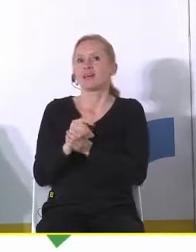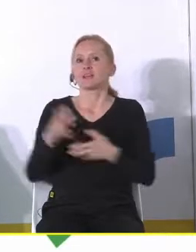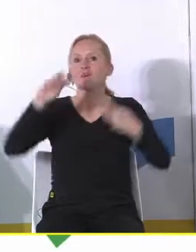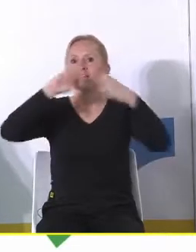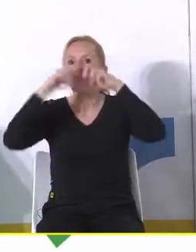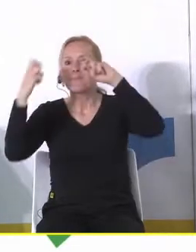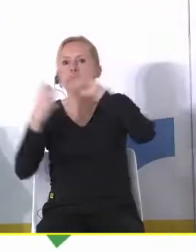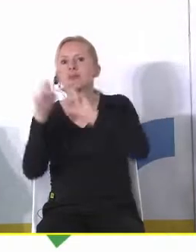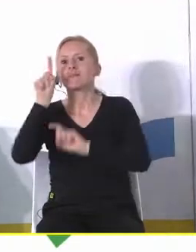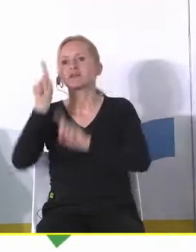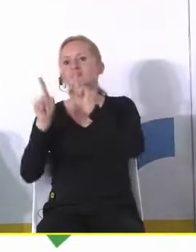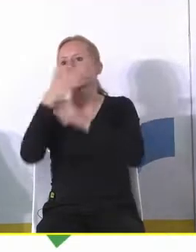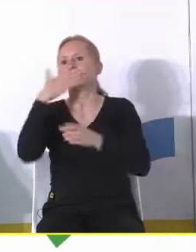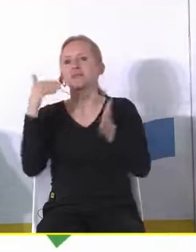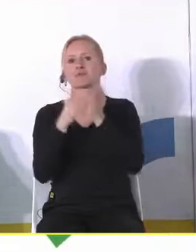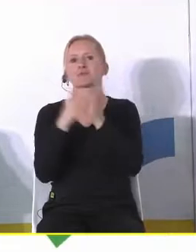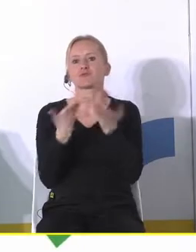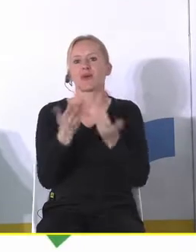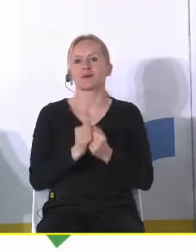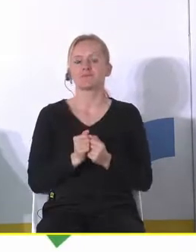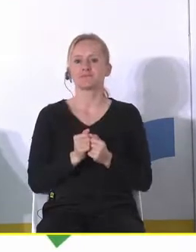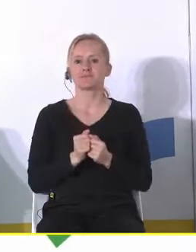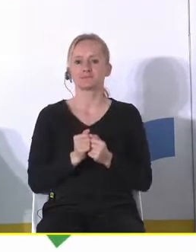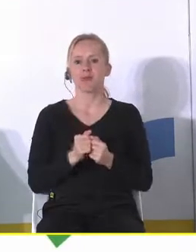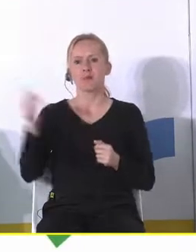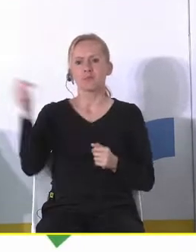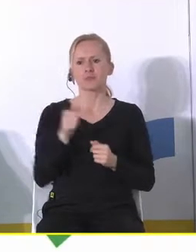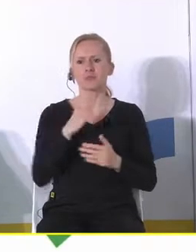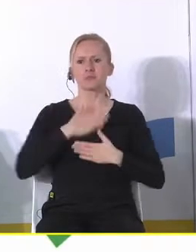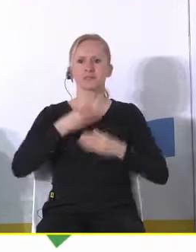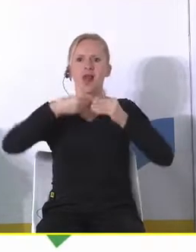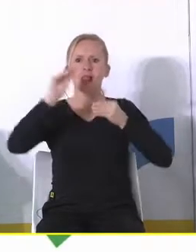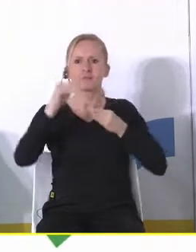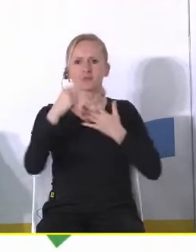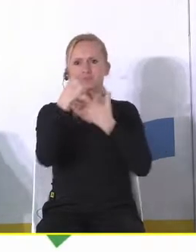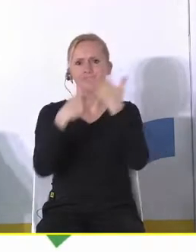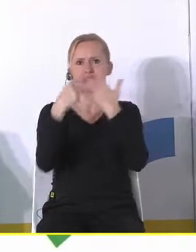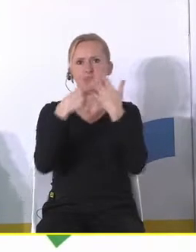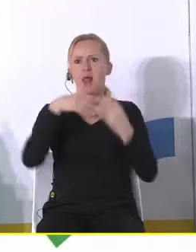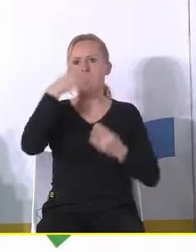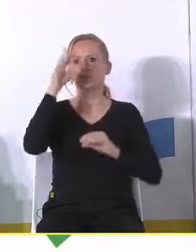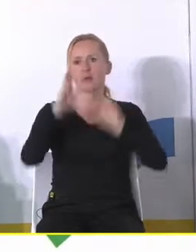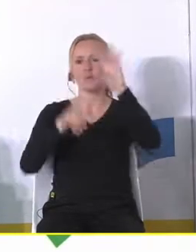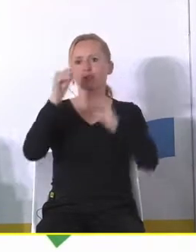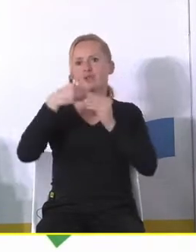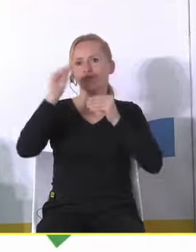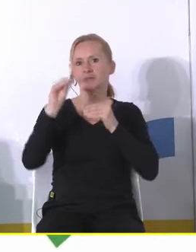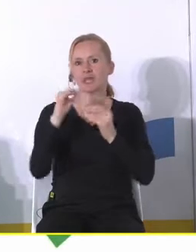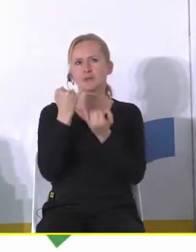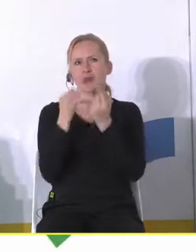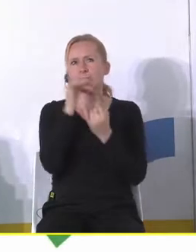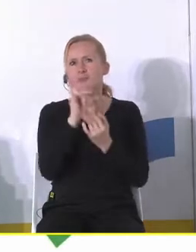problemy czasami w ogóle nieistniejące albo marginalne tak no bo musimy mieć coraz lepsze wskaźniki i większy budżet jak spróbowali